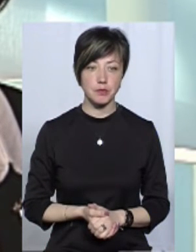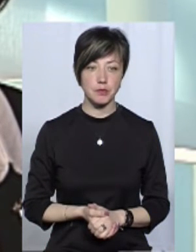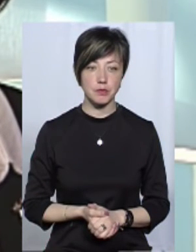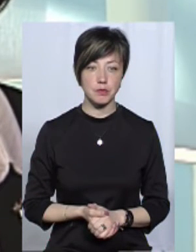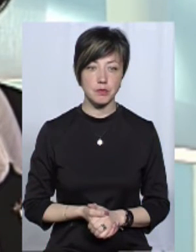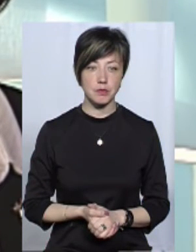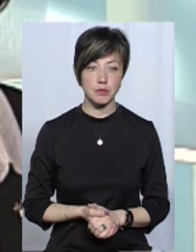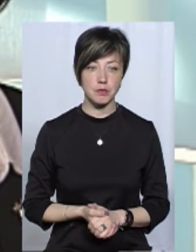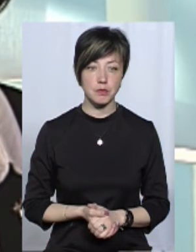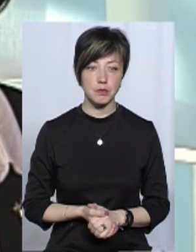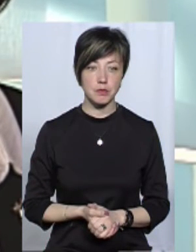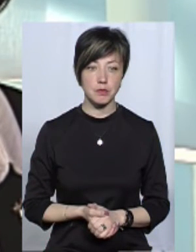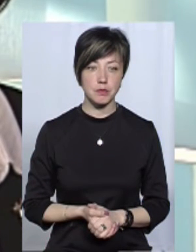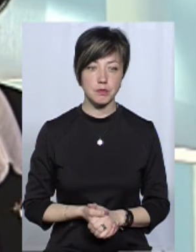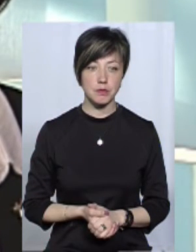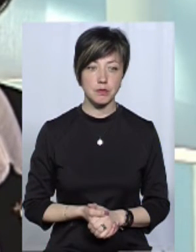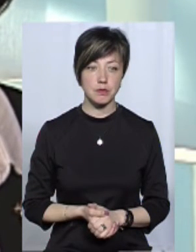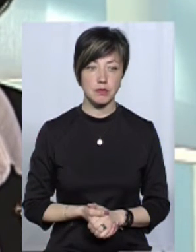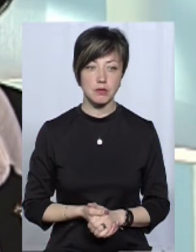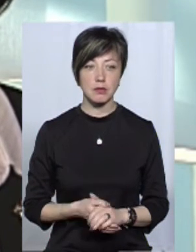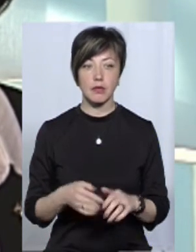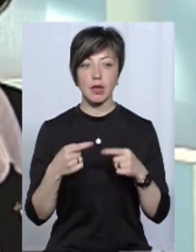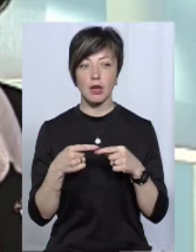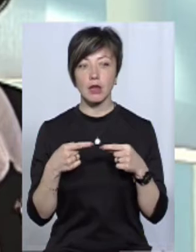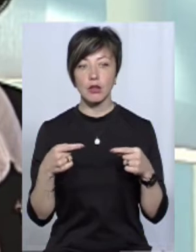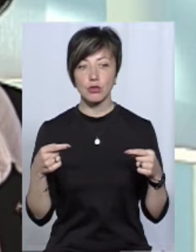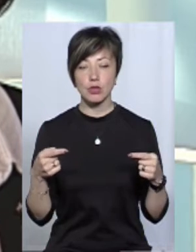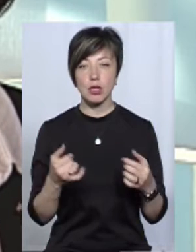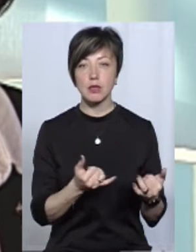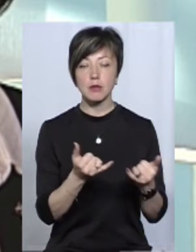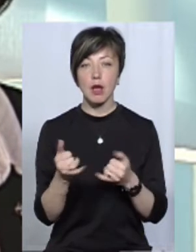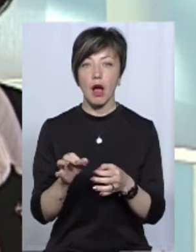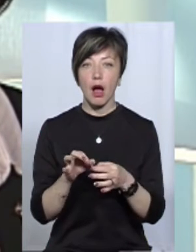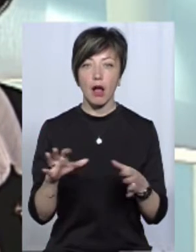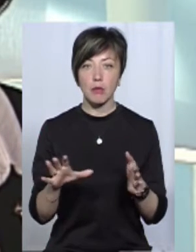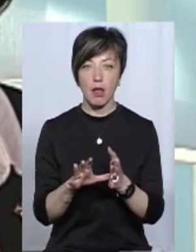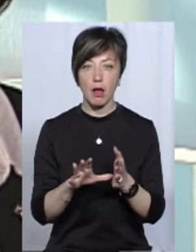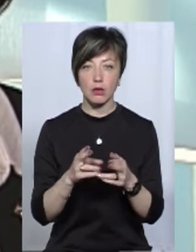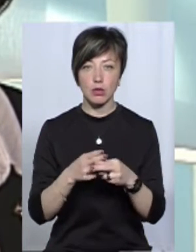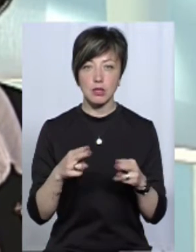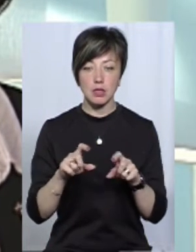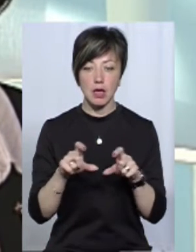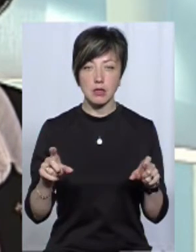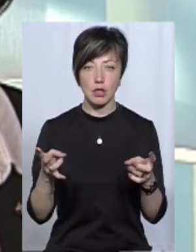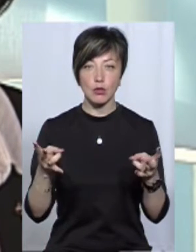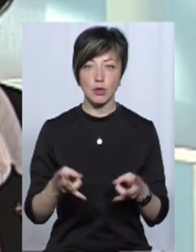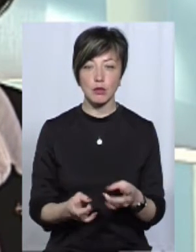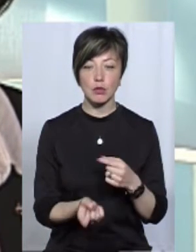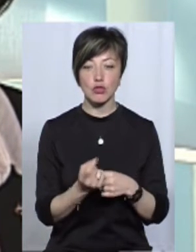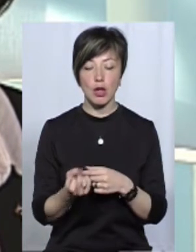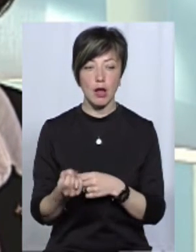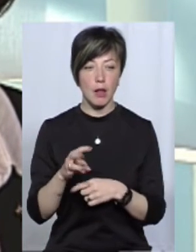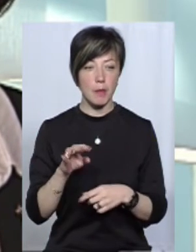От які ці речі, які забезпечують атомну електростанцію, тими необхідними